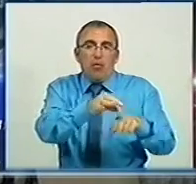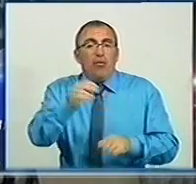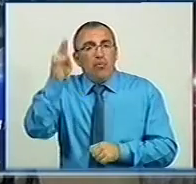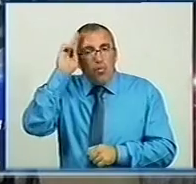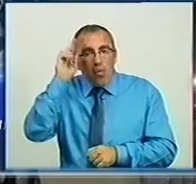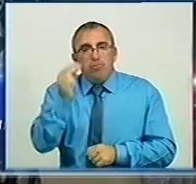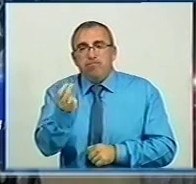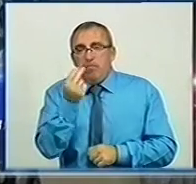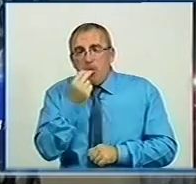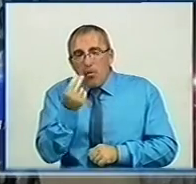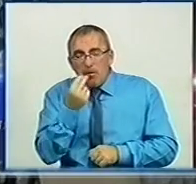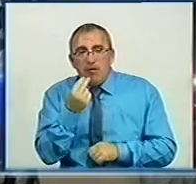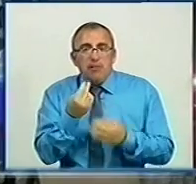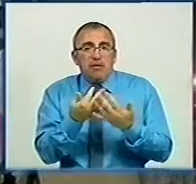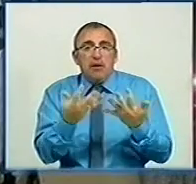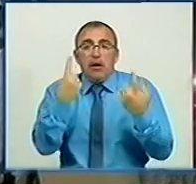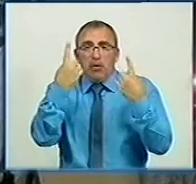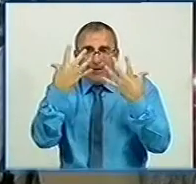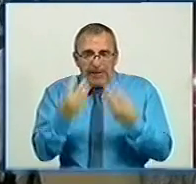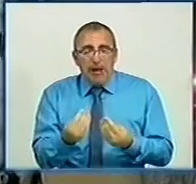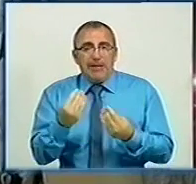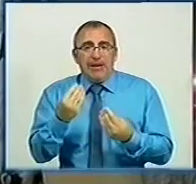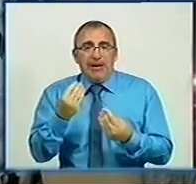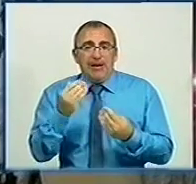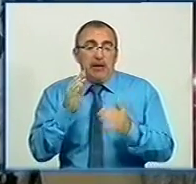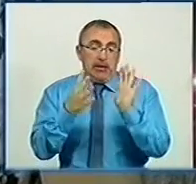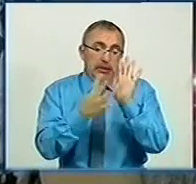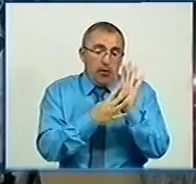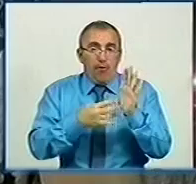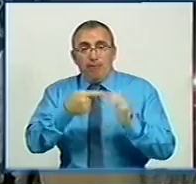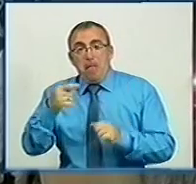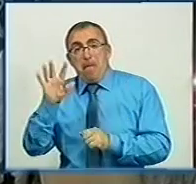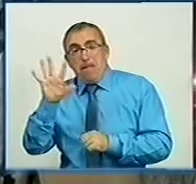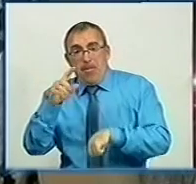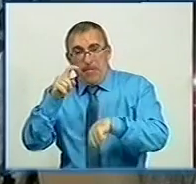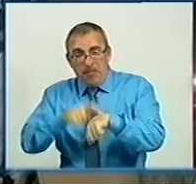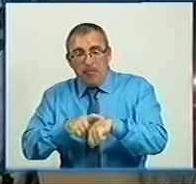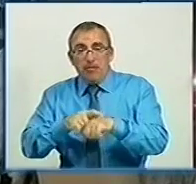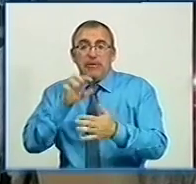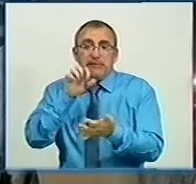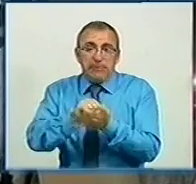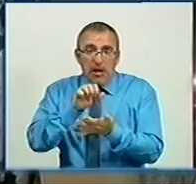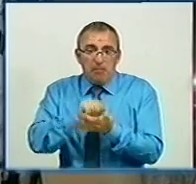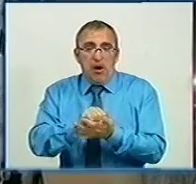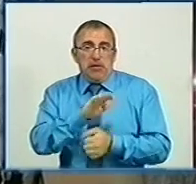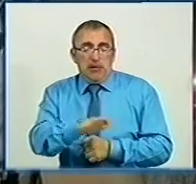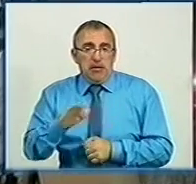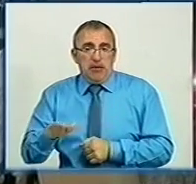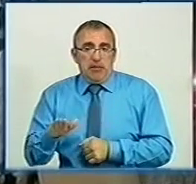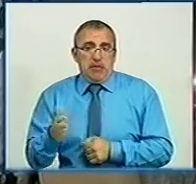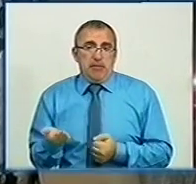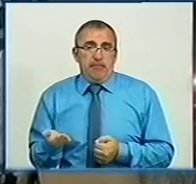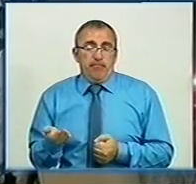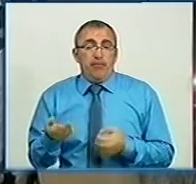допомогти поїсти, і таке інше. Тобто це денний табір. З 9 до 5 ми плануємо все ж таки займати їх, цих дітей. Тому,